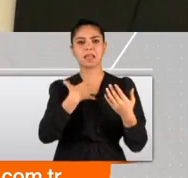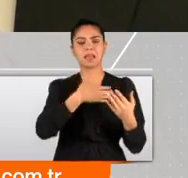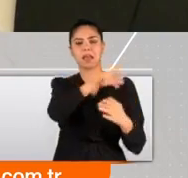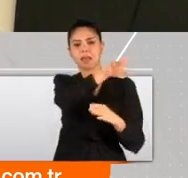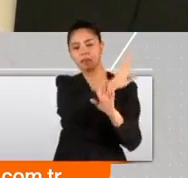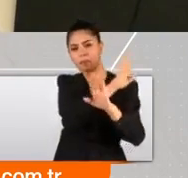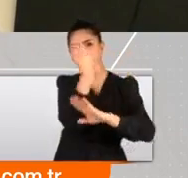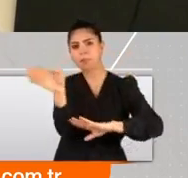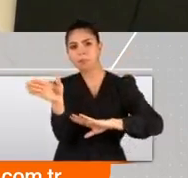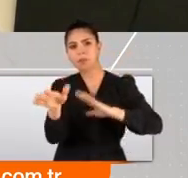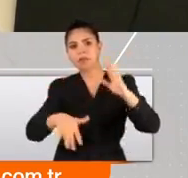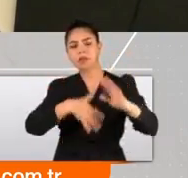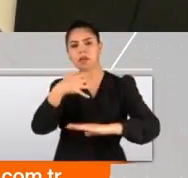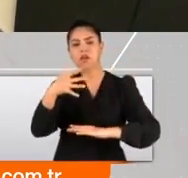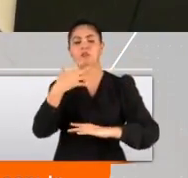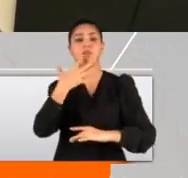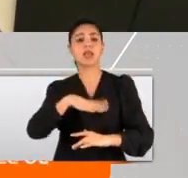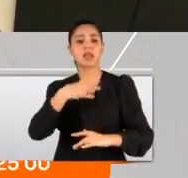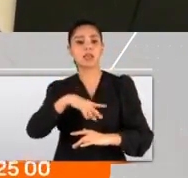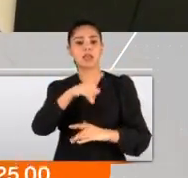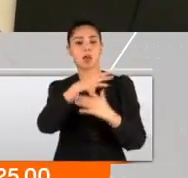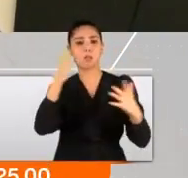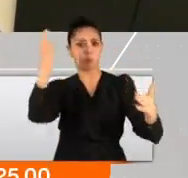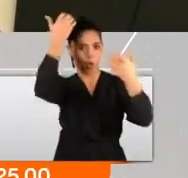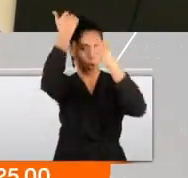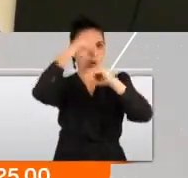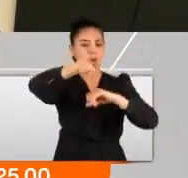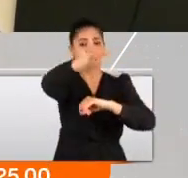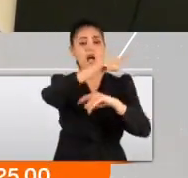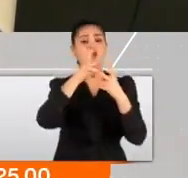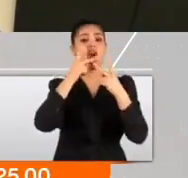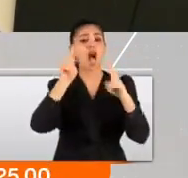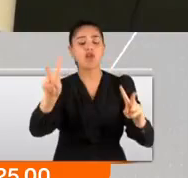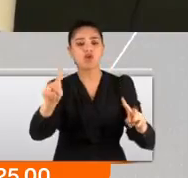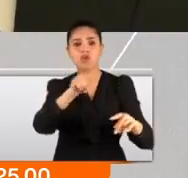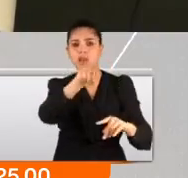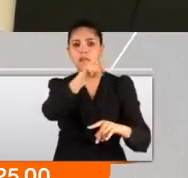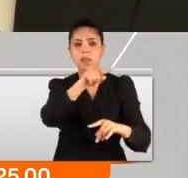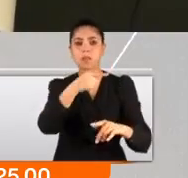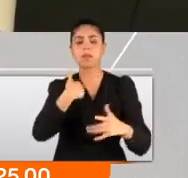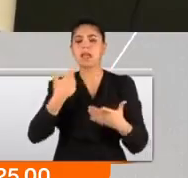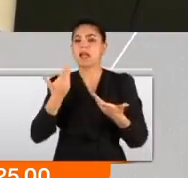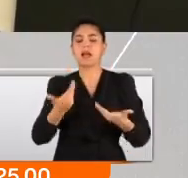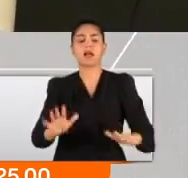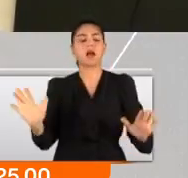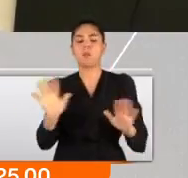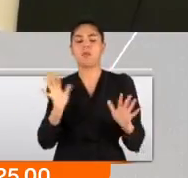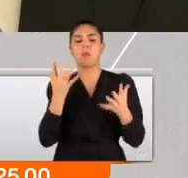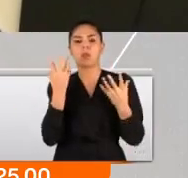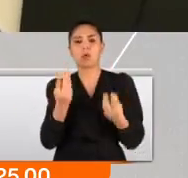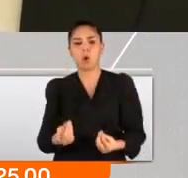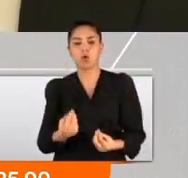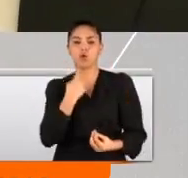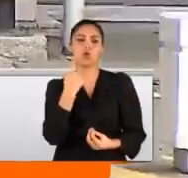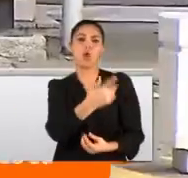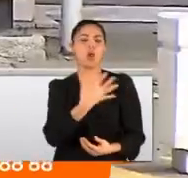hadsizliğini gösteren büyükelçilerin açıklamasını da buradan kabul edilemez bulduğumuzu